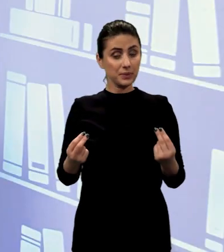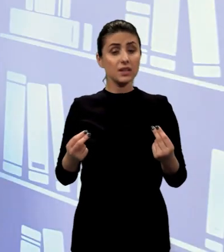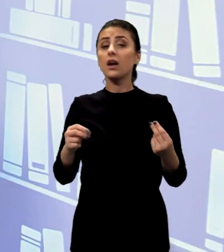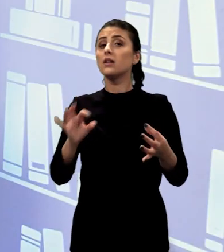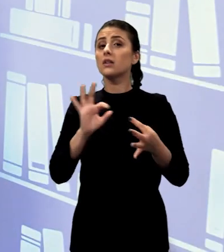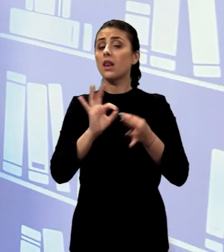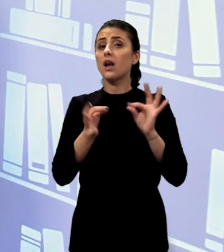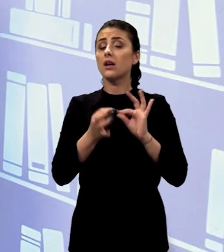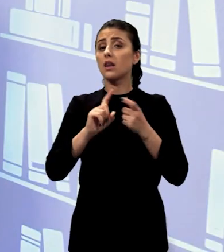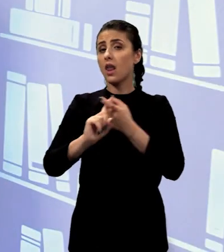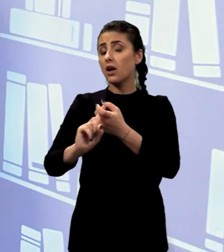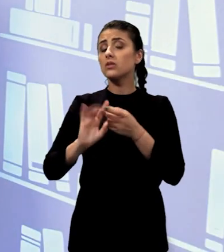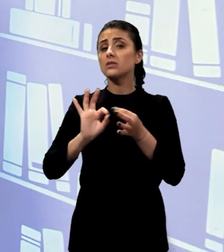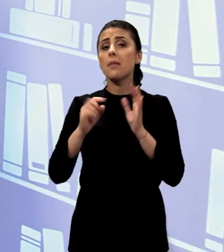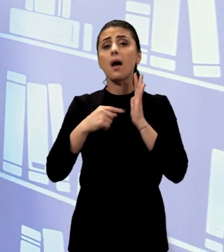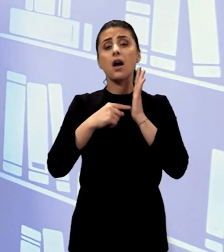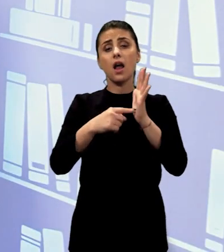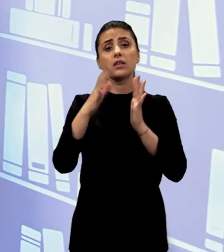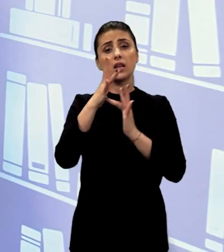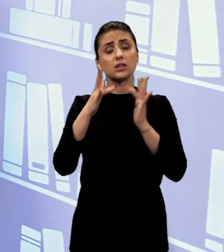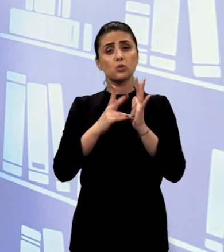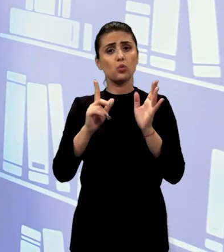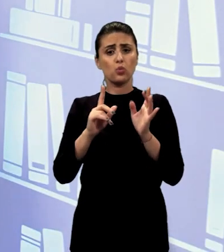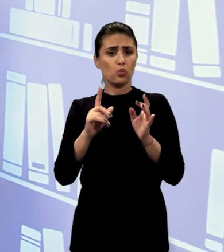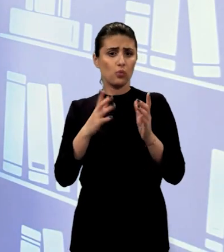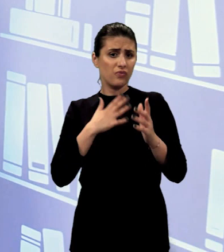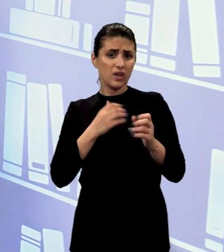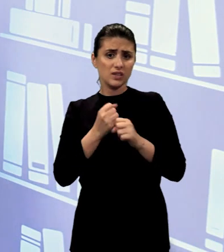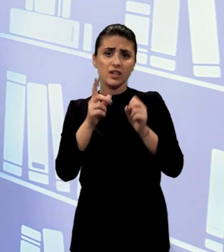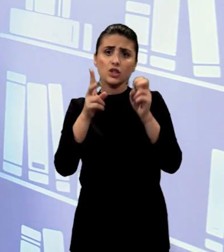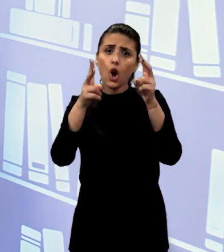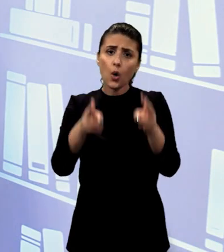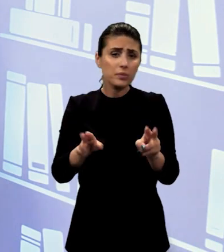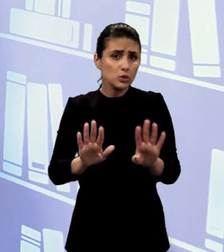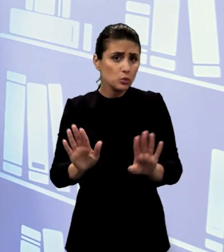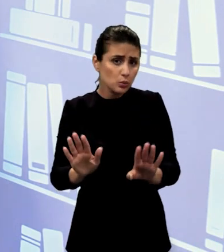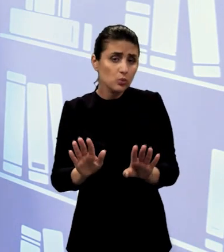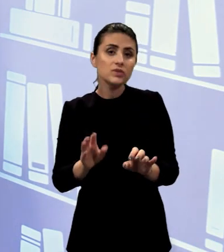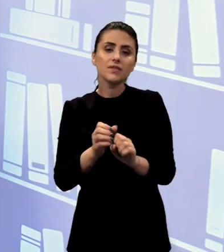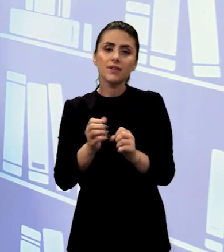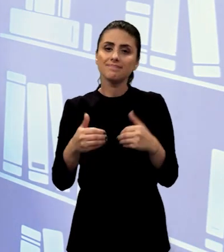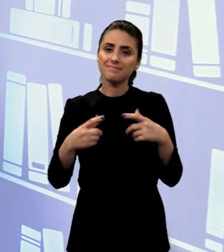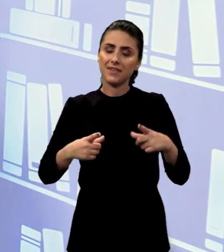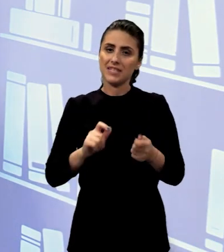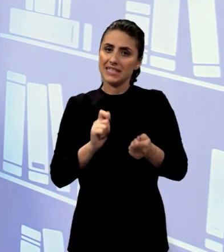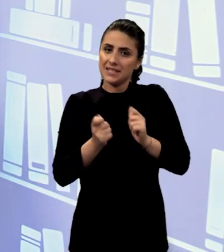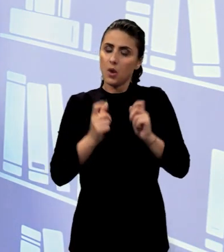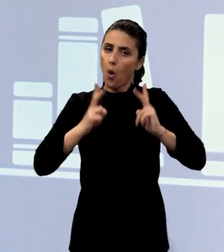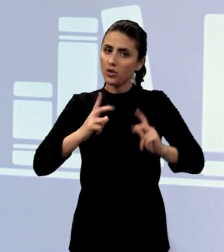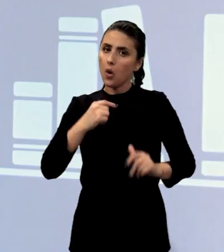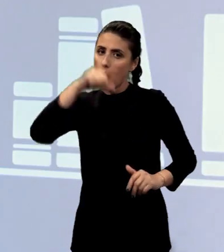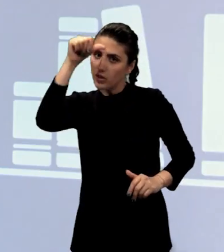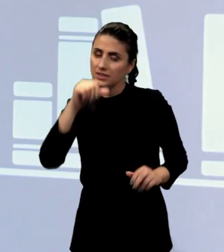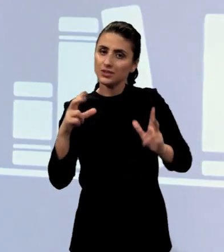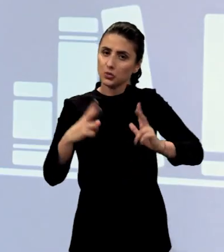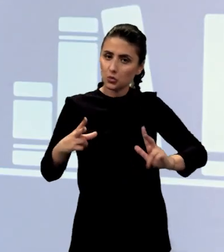definiții arată că Iisus nu are în vedere oprirea ca atare, cât refacerea. Așa cum am menționat înainte, te poți opri